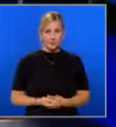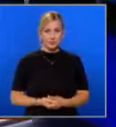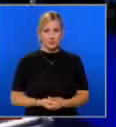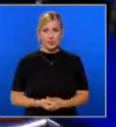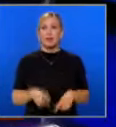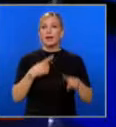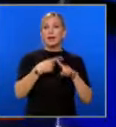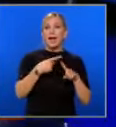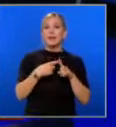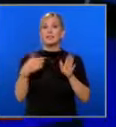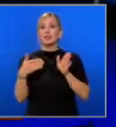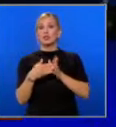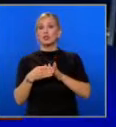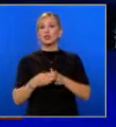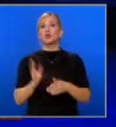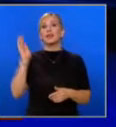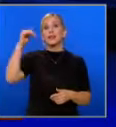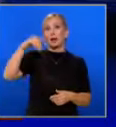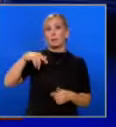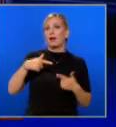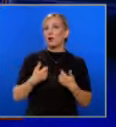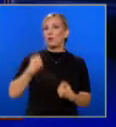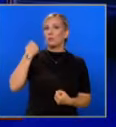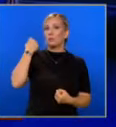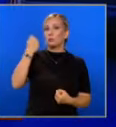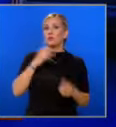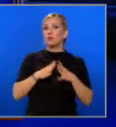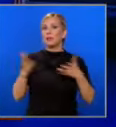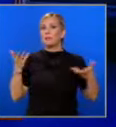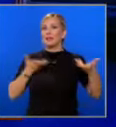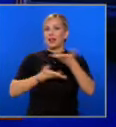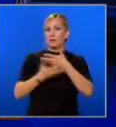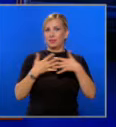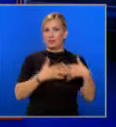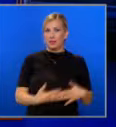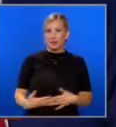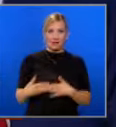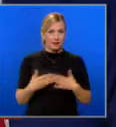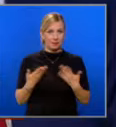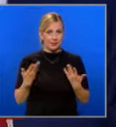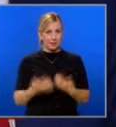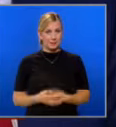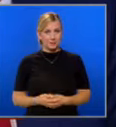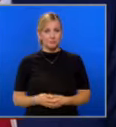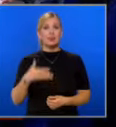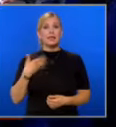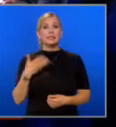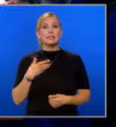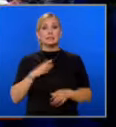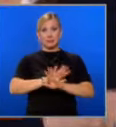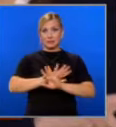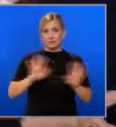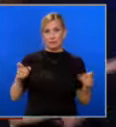Харис срещу Тръмп. Кой победи в големия президентски дебат на Съединените щати? Искам да спра